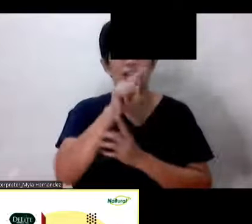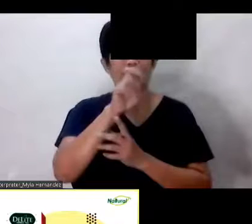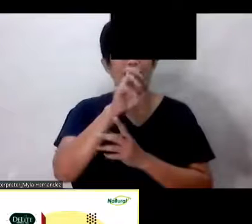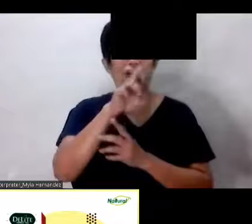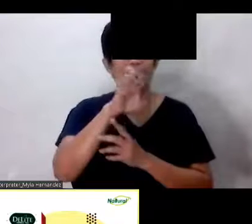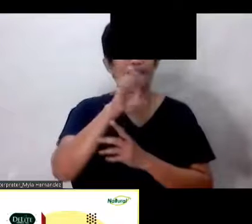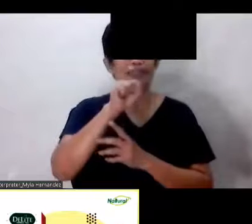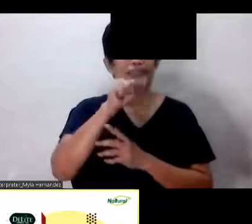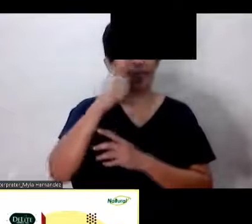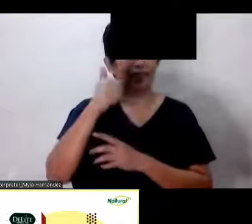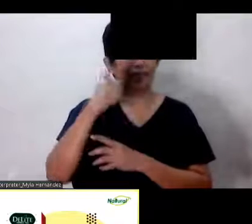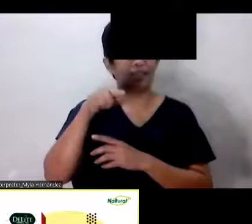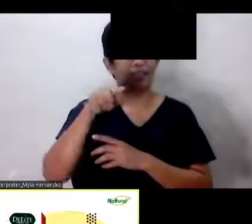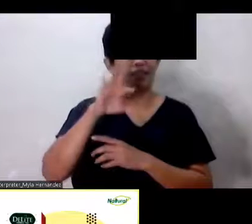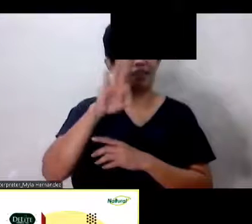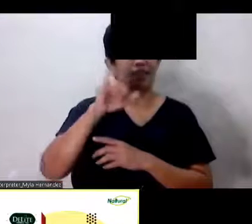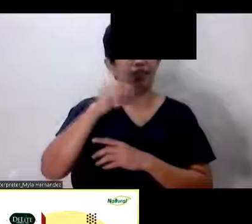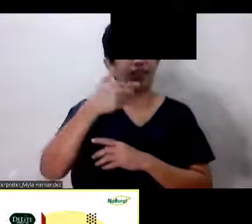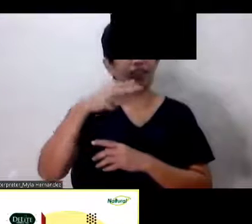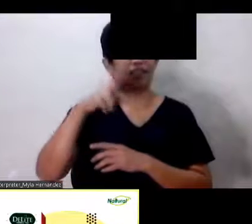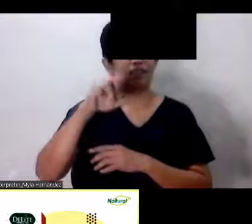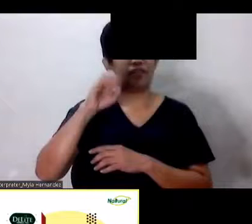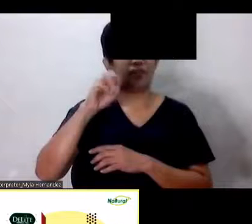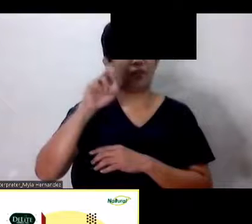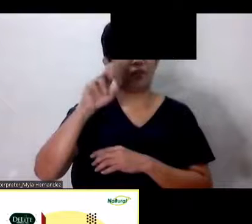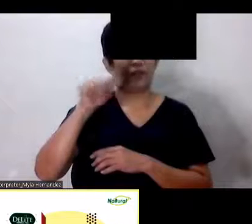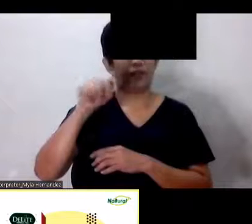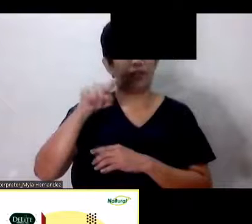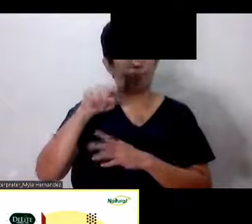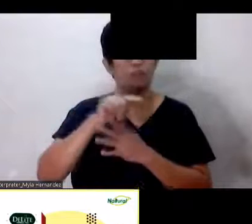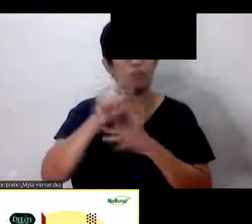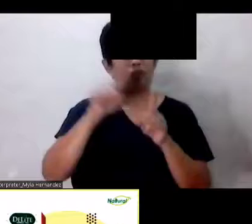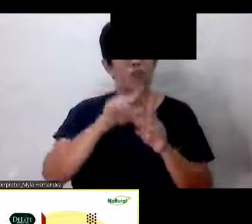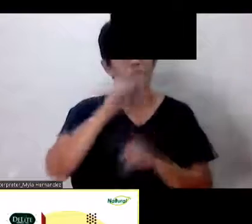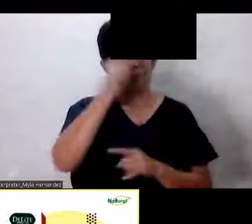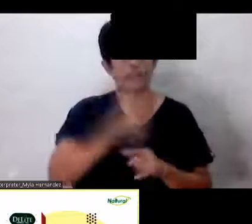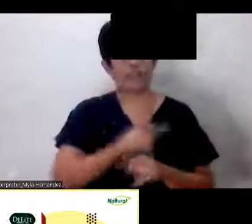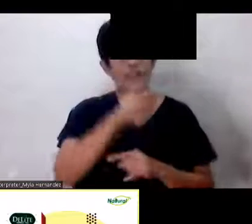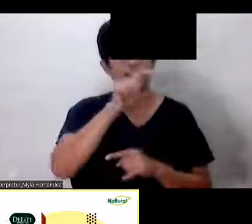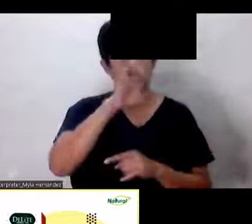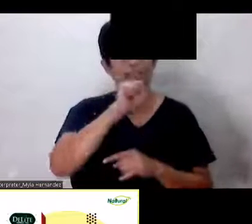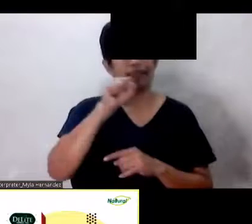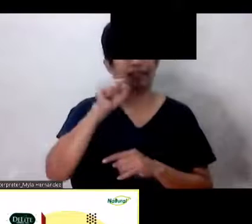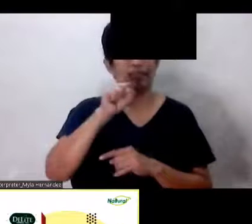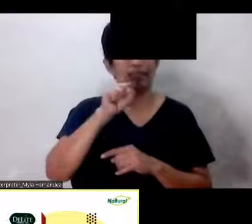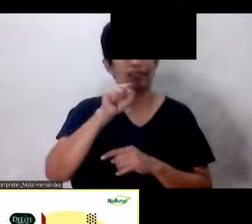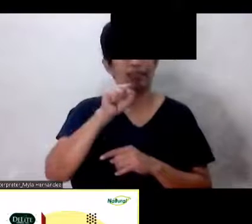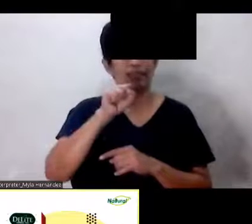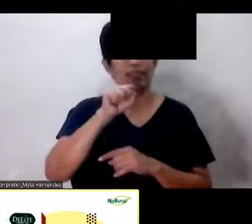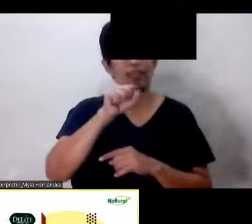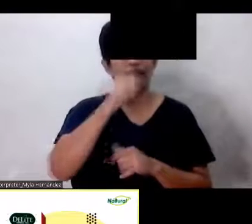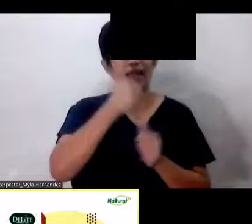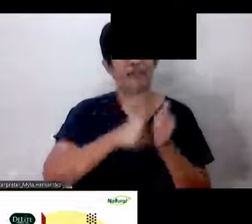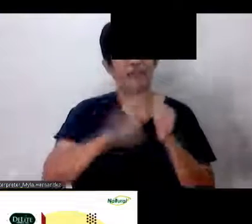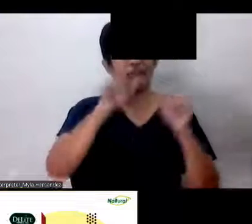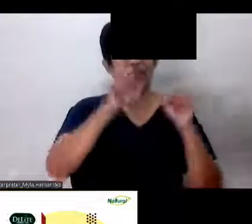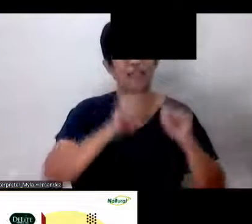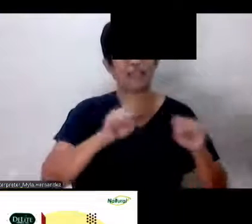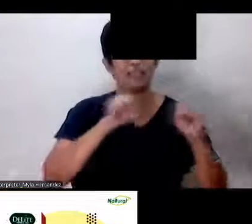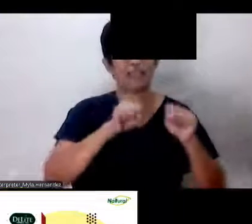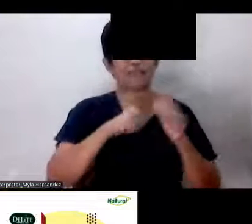Figueroa Binabati natin si Tesco Topper At Camille Na binabati Binabati natin sila Every Saturday